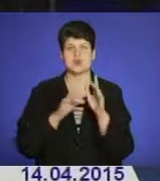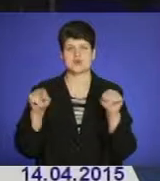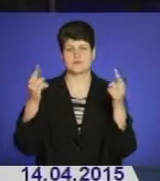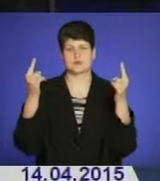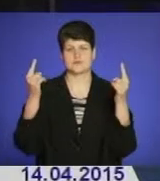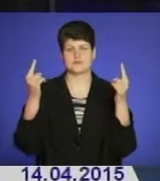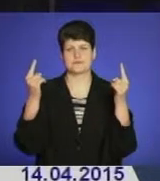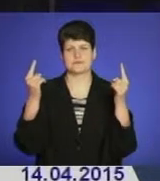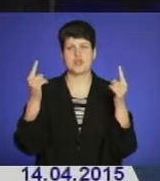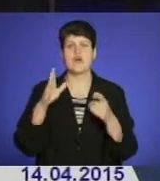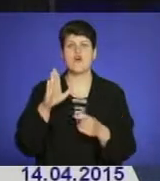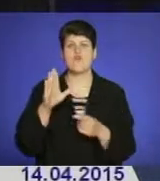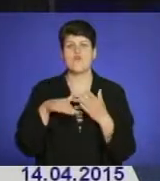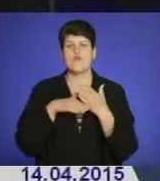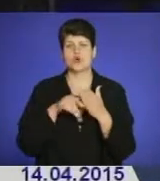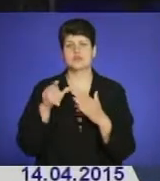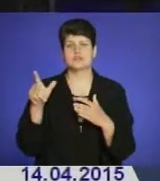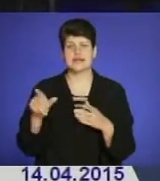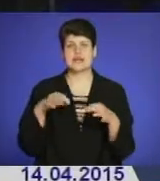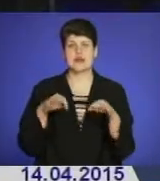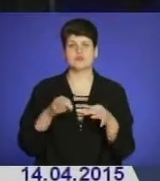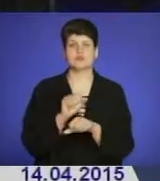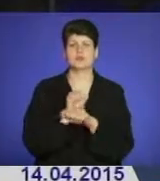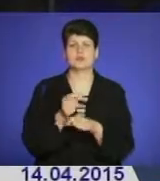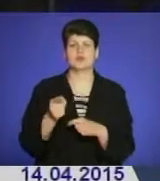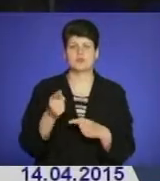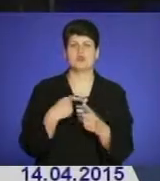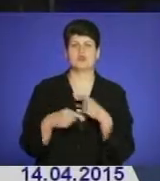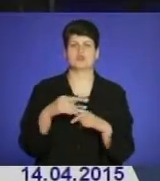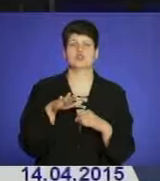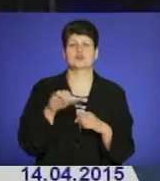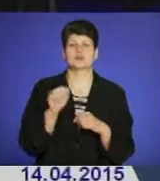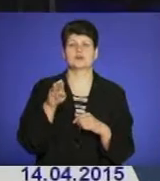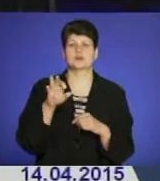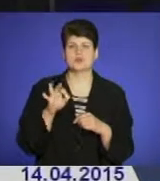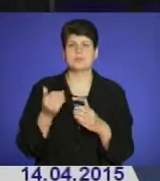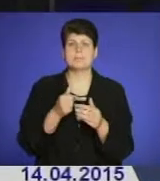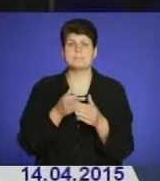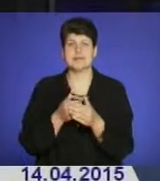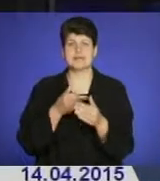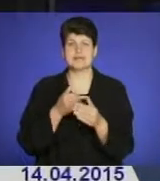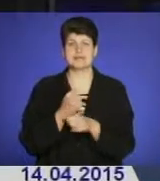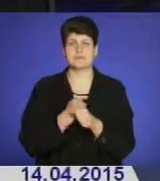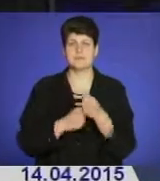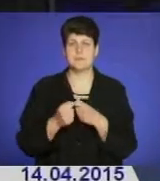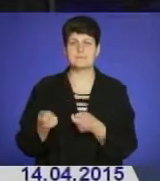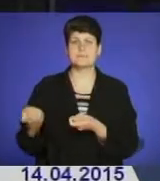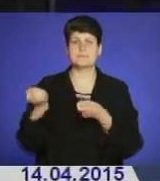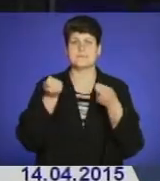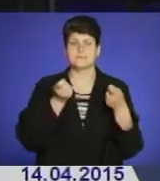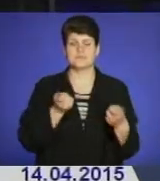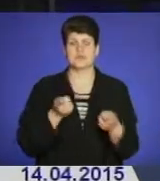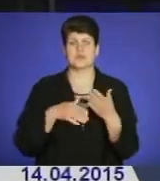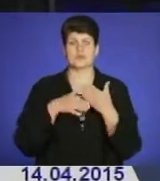Волонтери Автомайдану Тернопіль щойно повернулися із зони бойових дій, де перед Великодним відвезли допомогу бійцям на